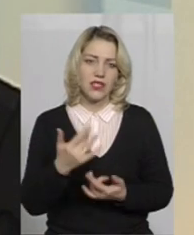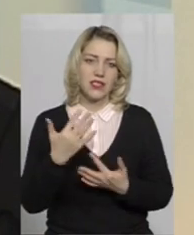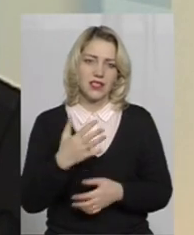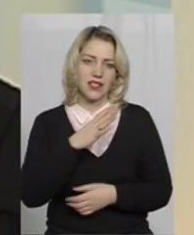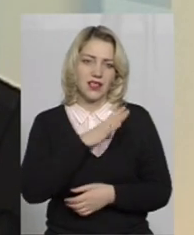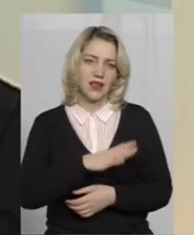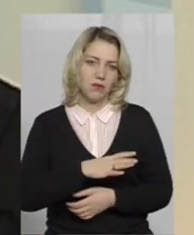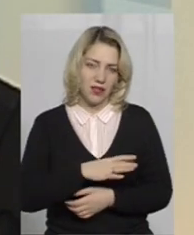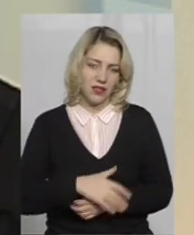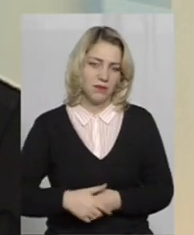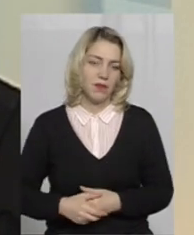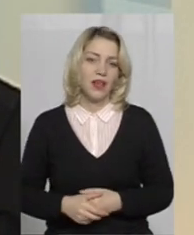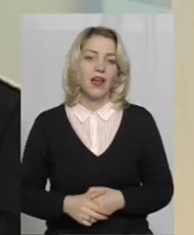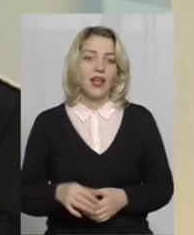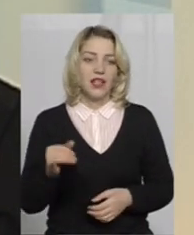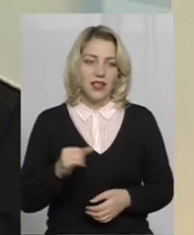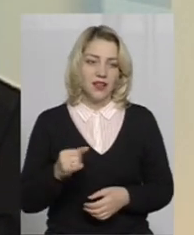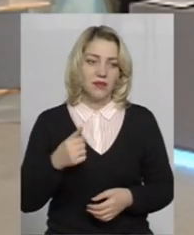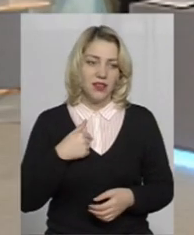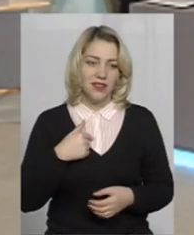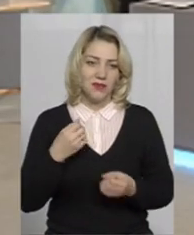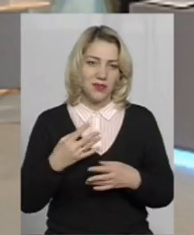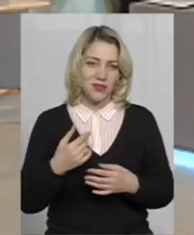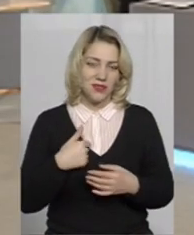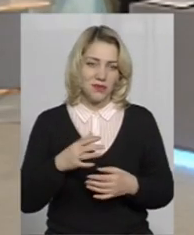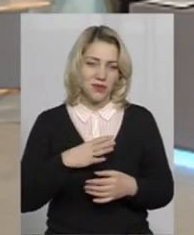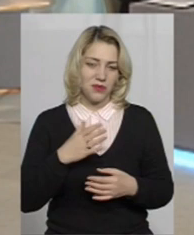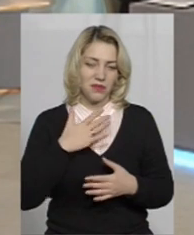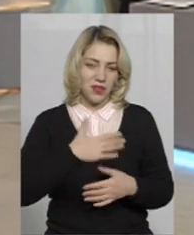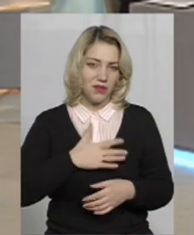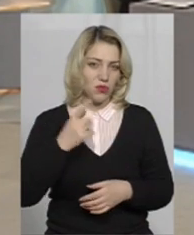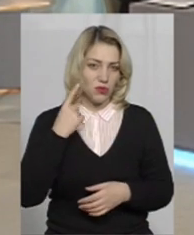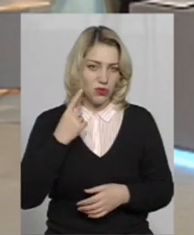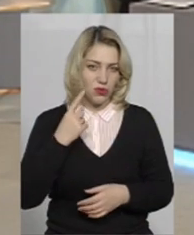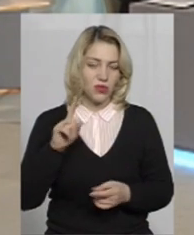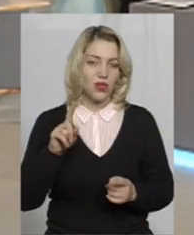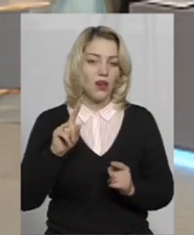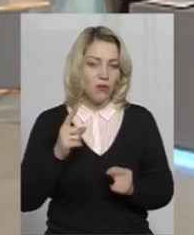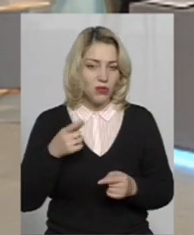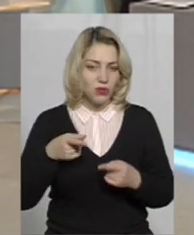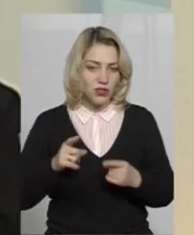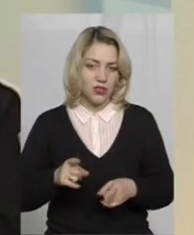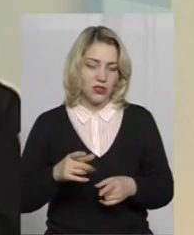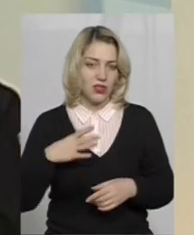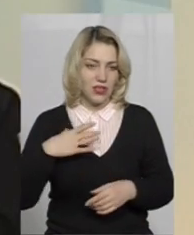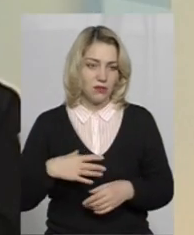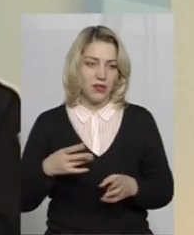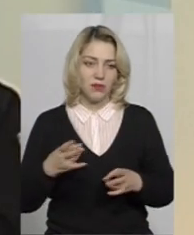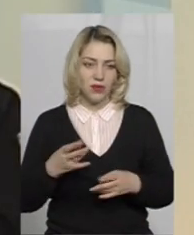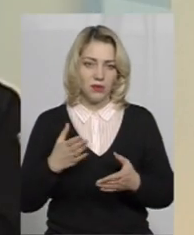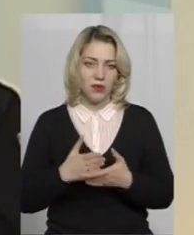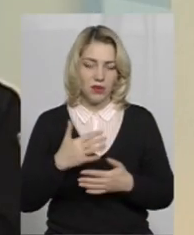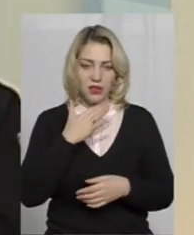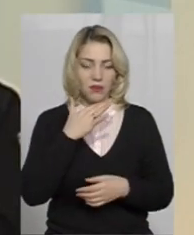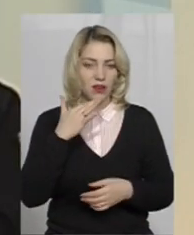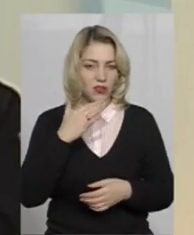терпіння? І мені просто настільки було це приємно почути, бо дійсно терпіння потрібно мати